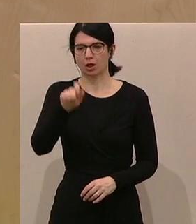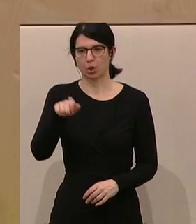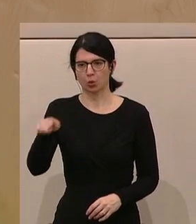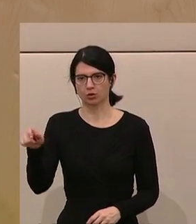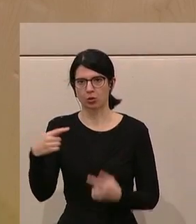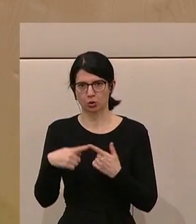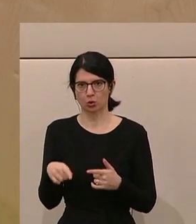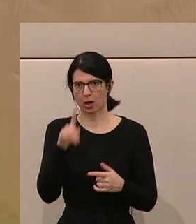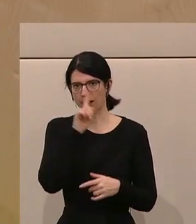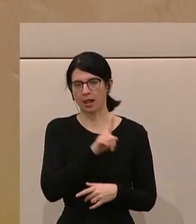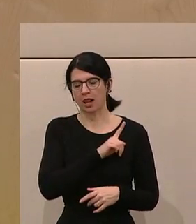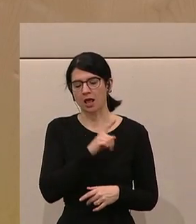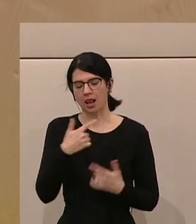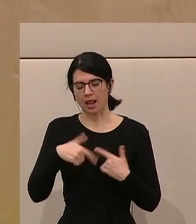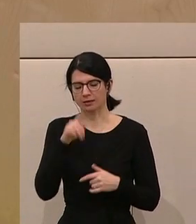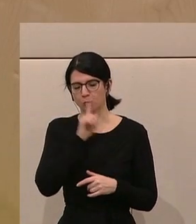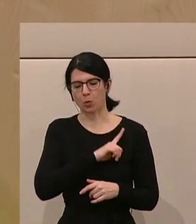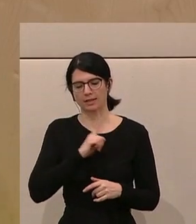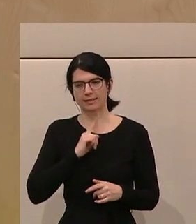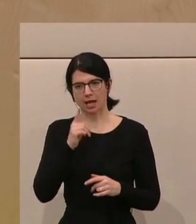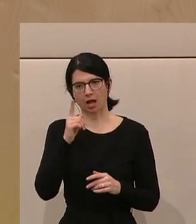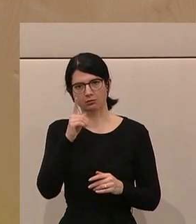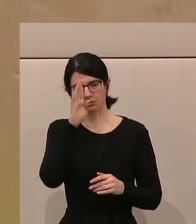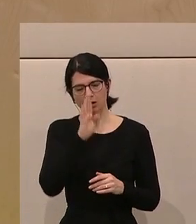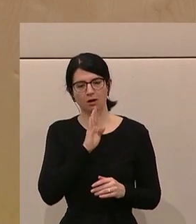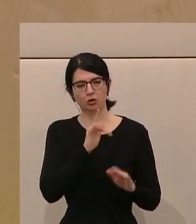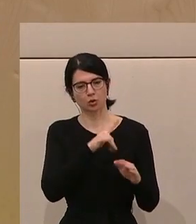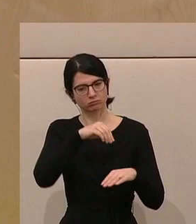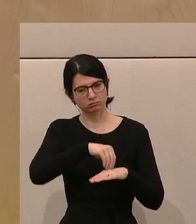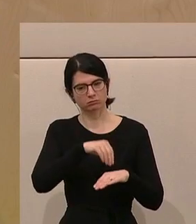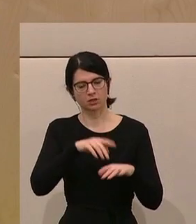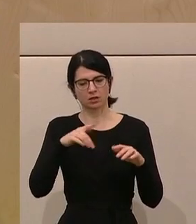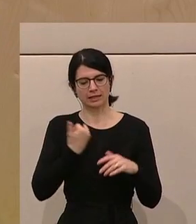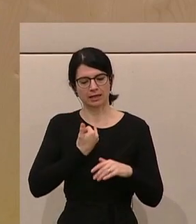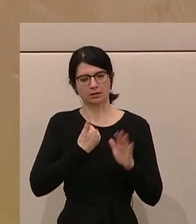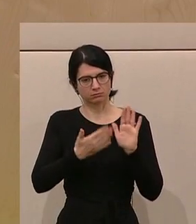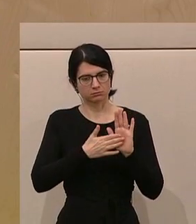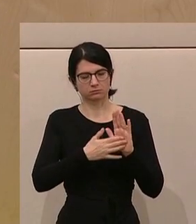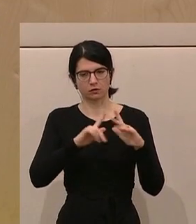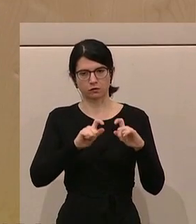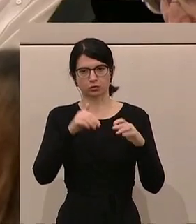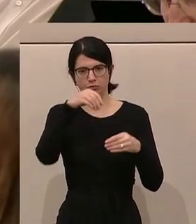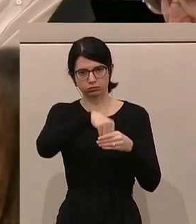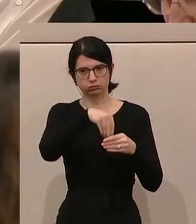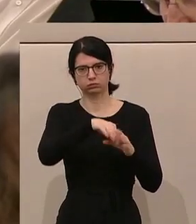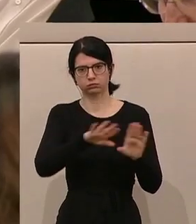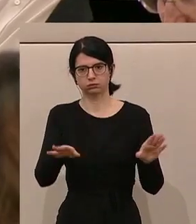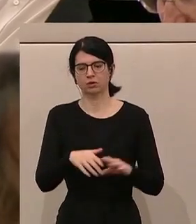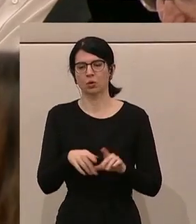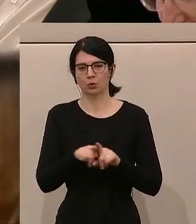sollen halt den Weg zur Landespolizeidirektion machen, sollen ihre Identität dort dementsprechend dokumentieren mit richtigen